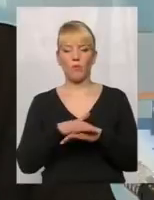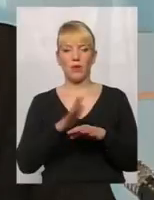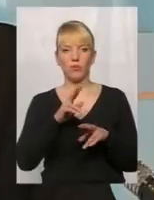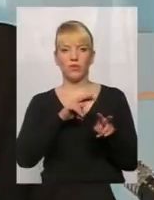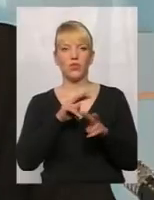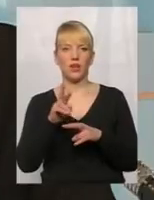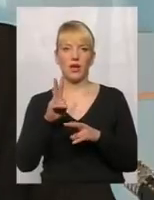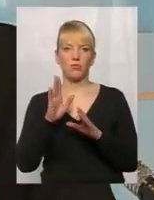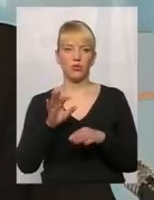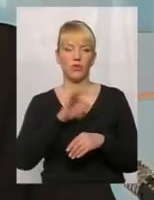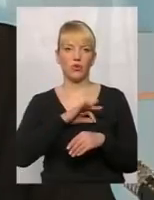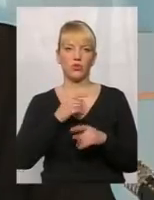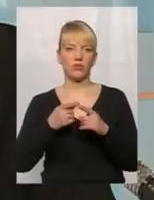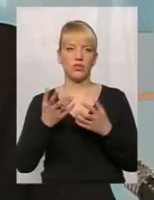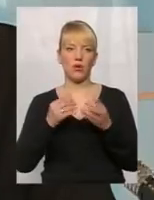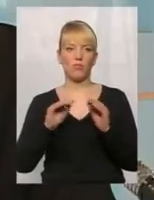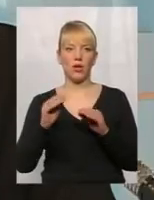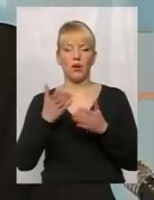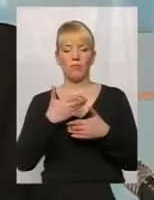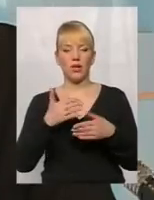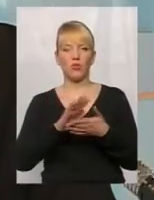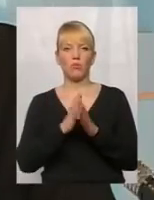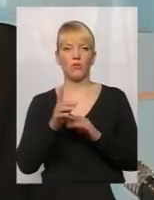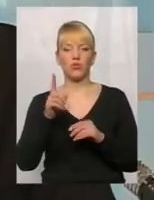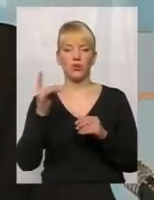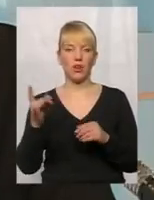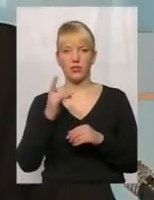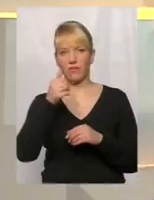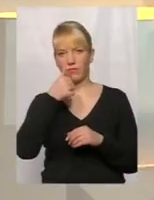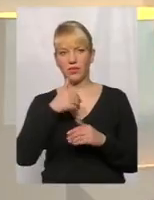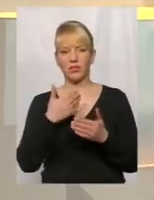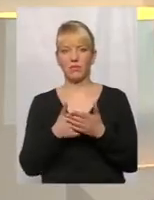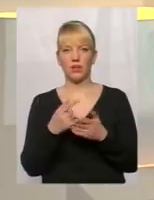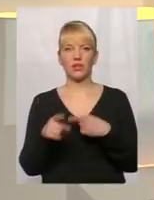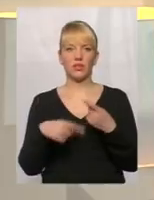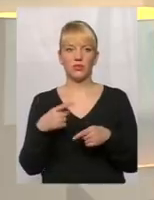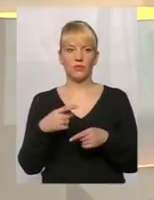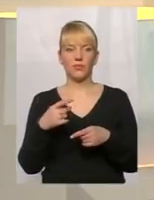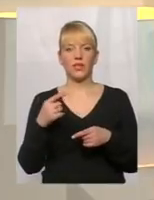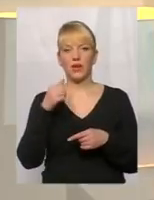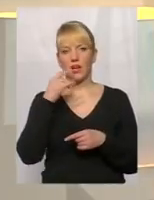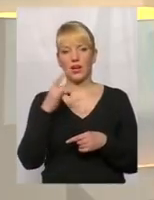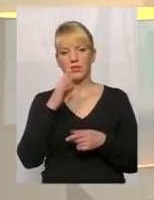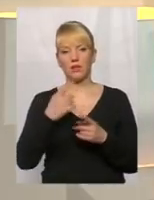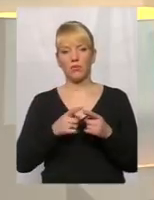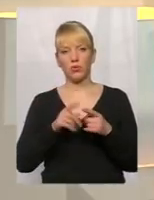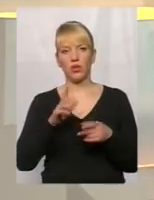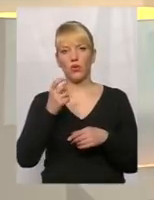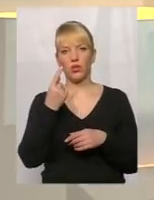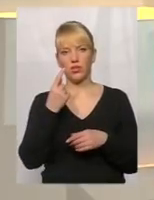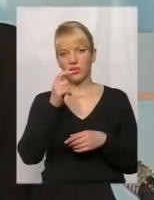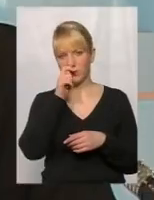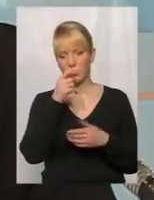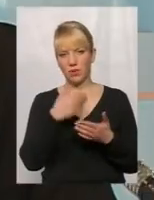використовувати усе обладнання. Ми домовилися, що кожен раз в місяць, до прикладу, наступний раз, це буде 11 квітня десь